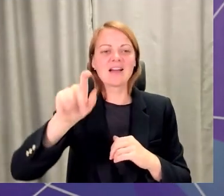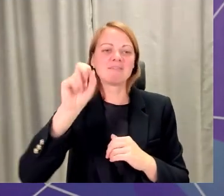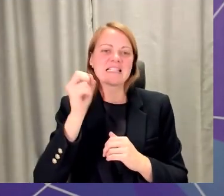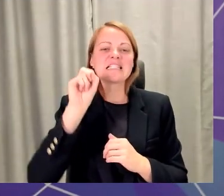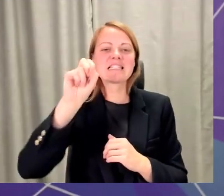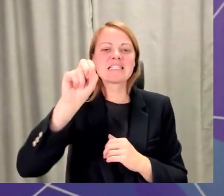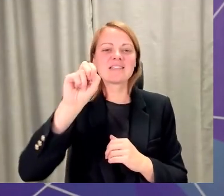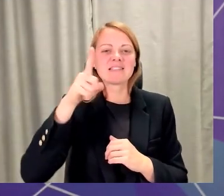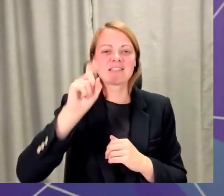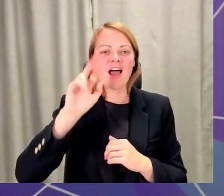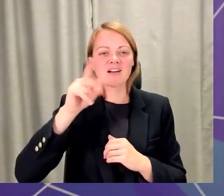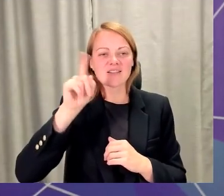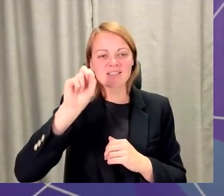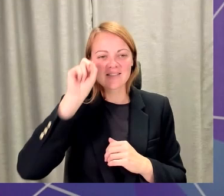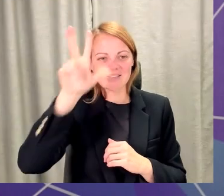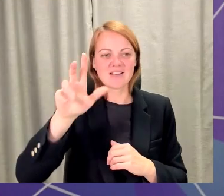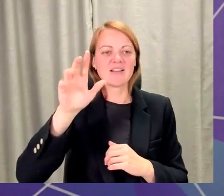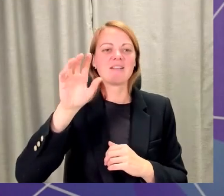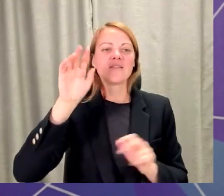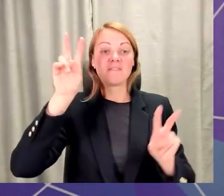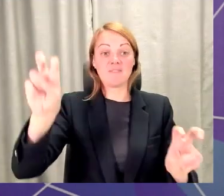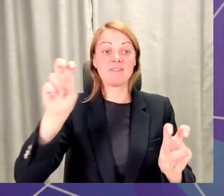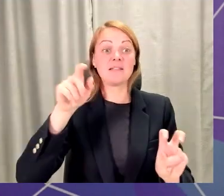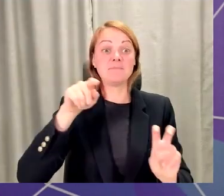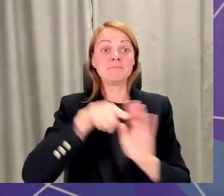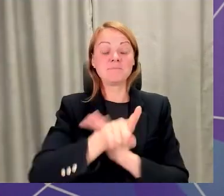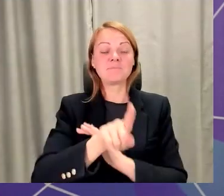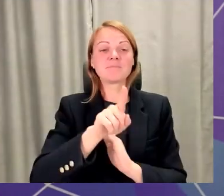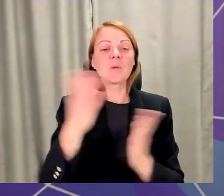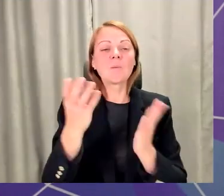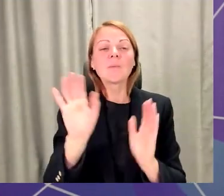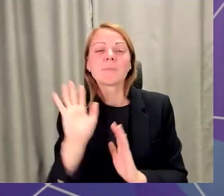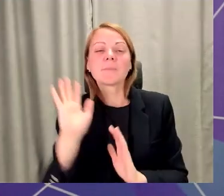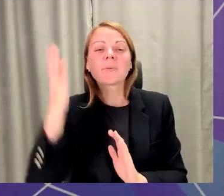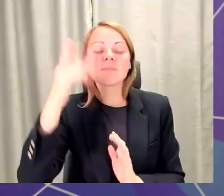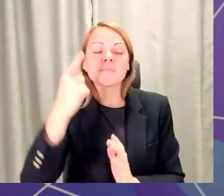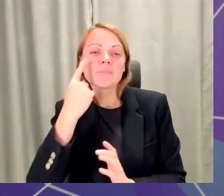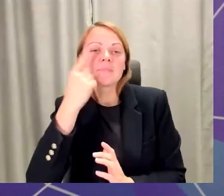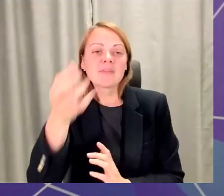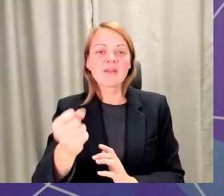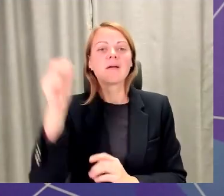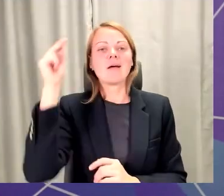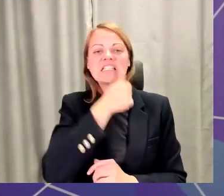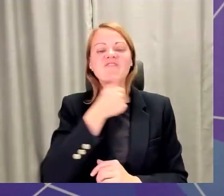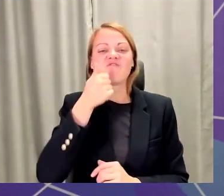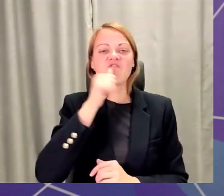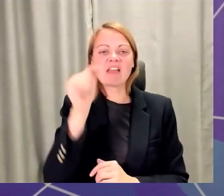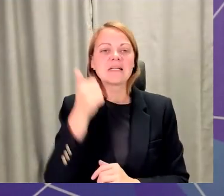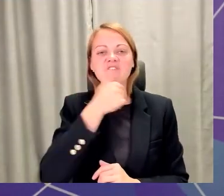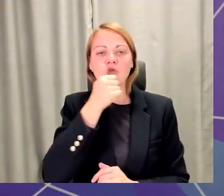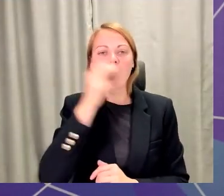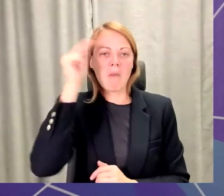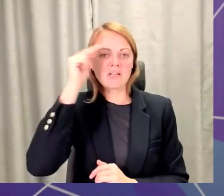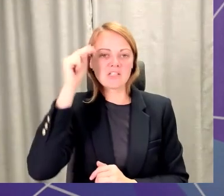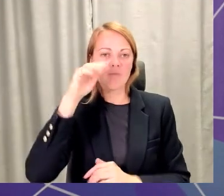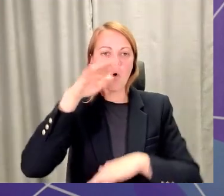lapā, un tur būs katram pieaugušiem iespēja izveidot savu individuālo mācību kontu, un pamazām kļūt